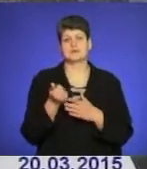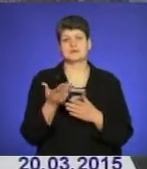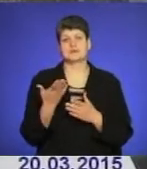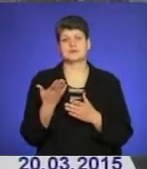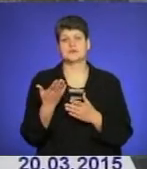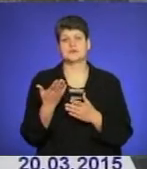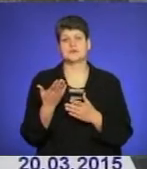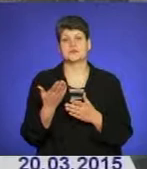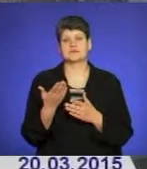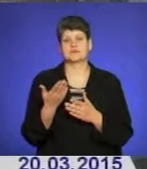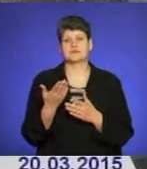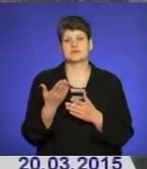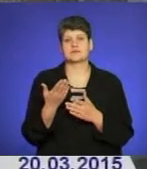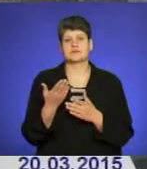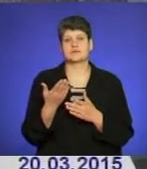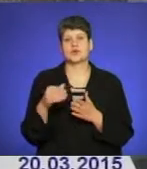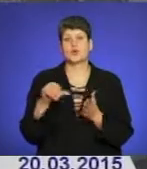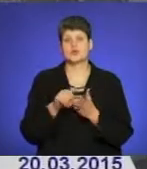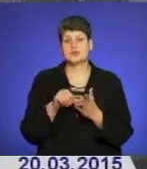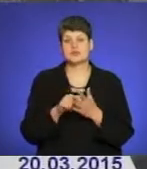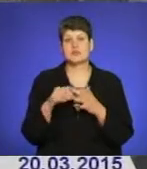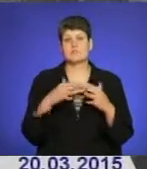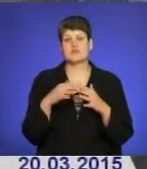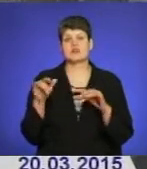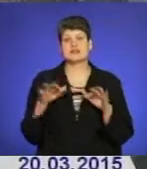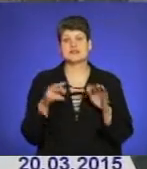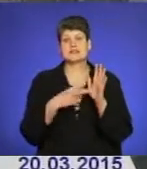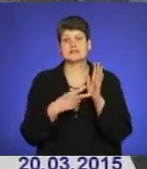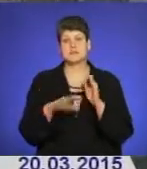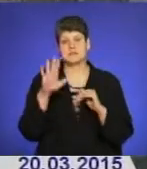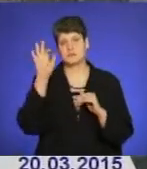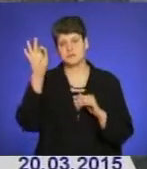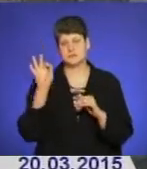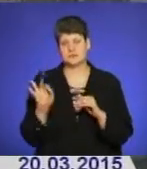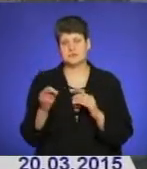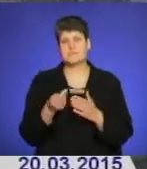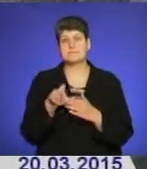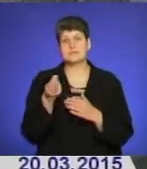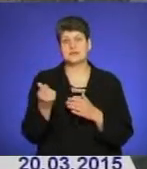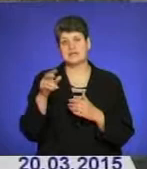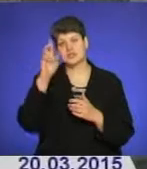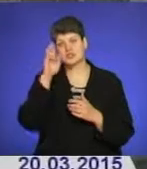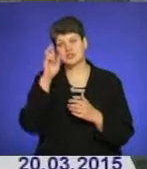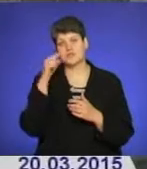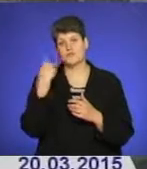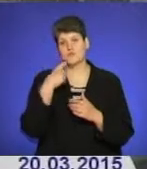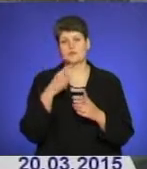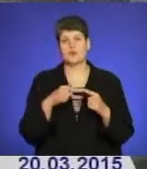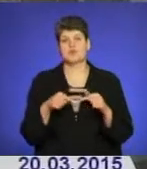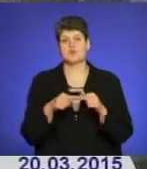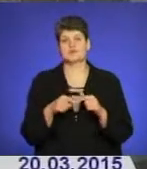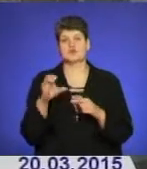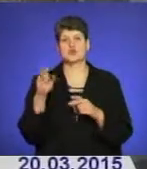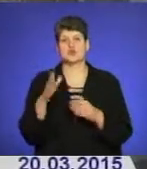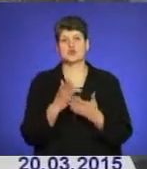сплачує безпосередньо учасник бойових дій, 75% сплачує держава в особі органів соціального захисту